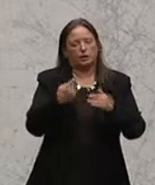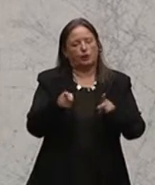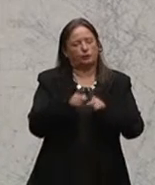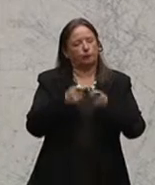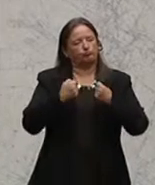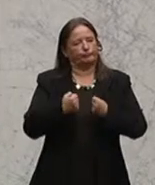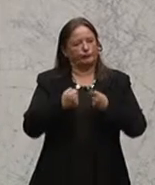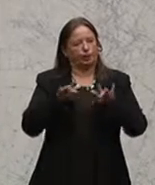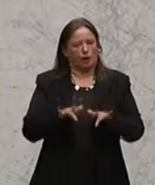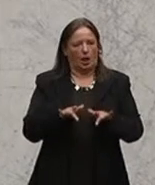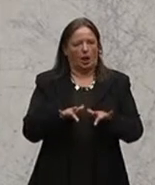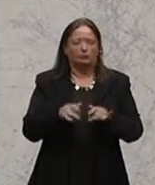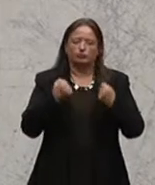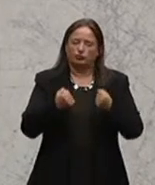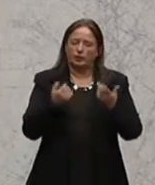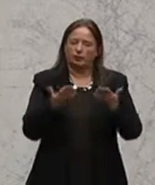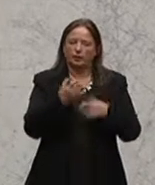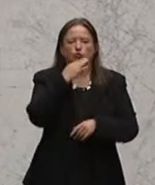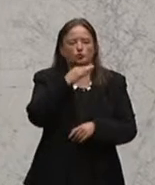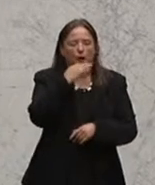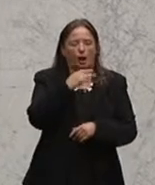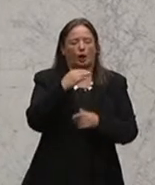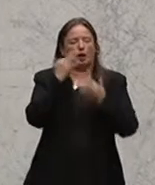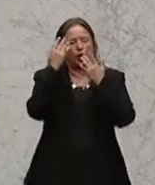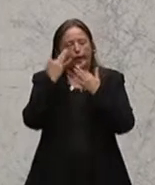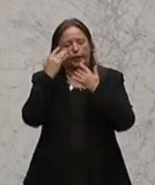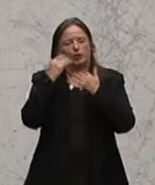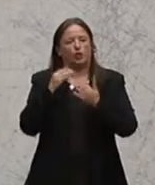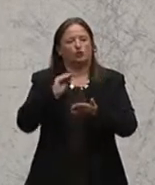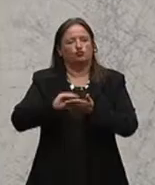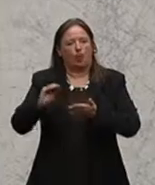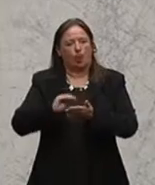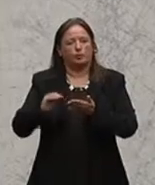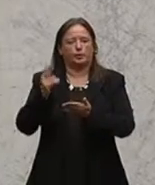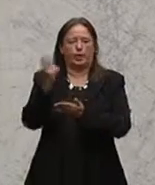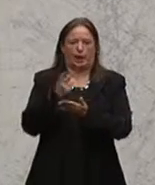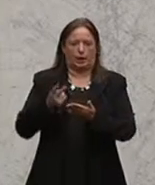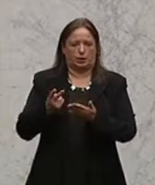sind. Sattelfest in der Sprache, im Rechnen, im Schreiben, im Lesen.